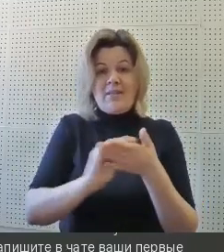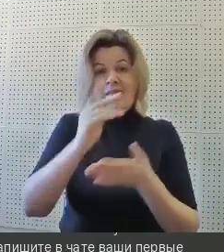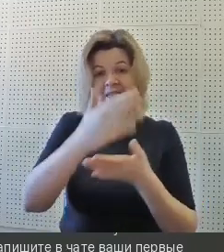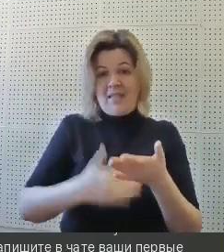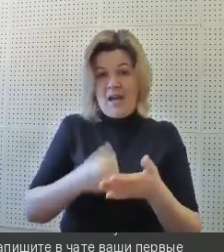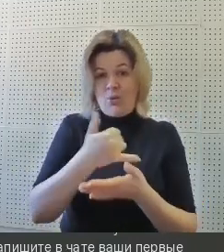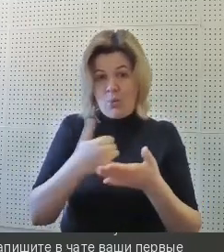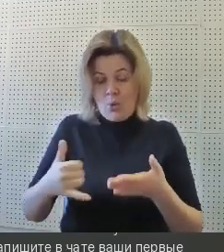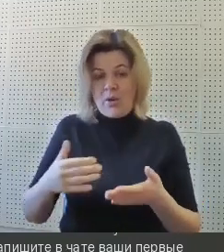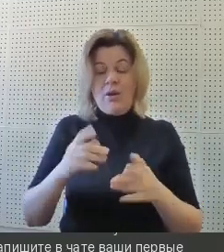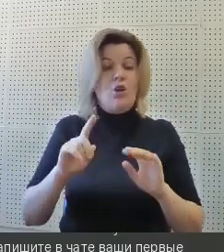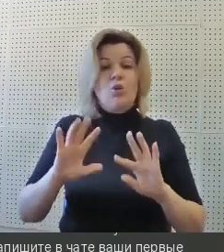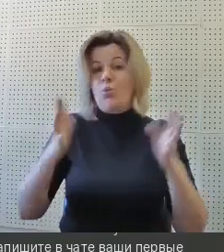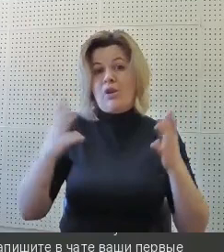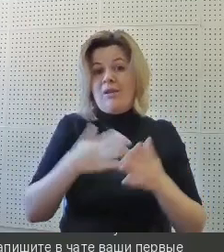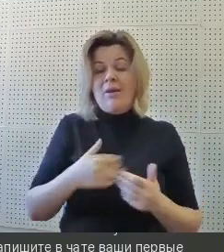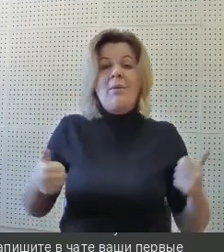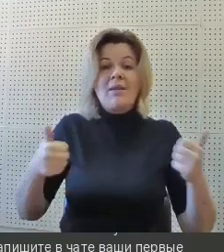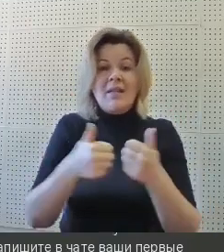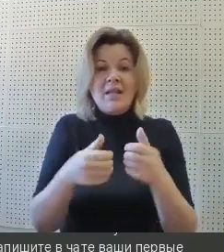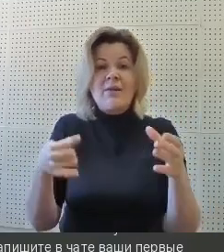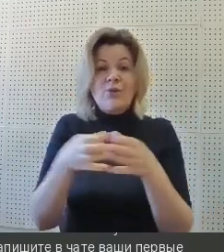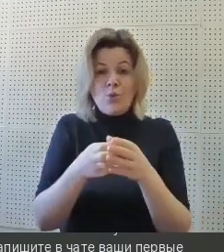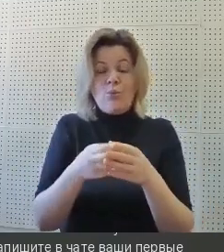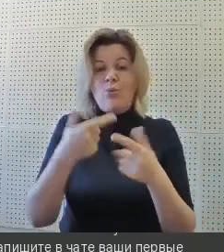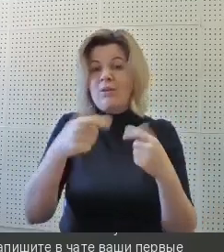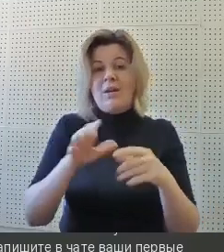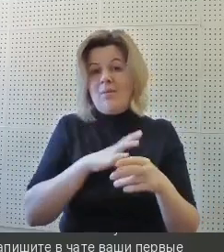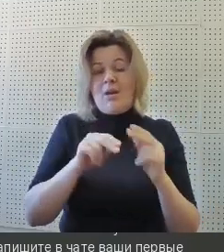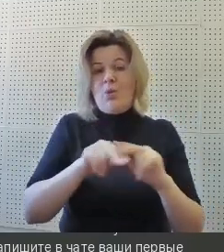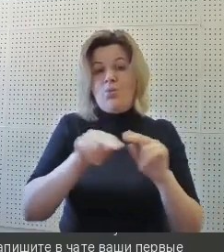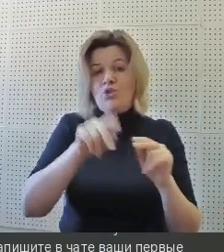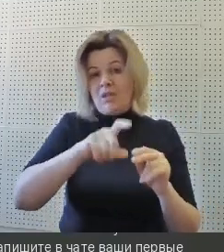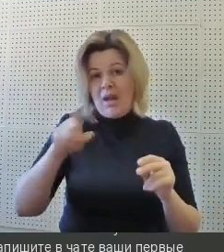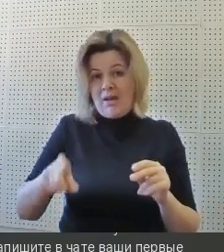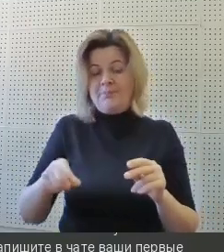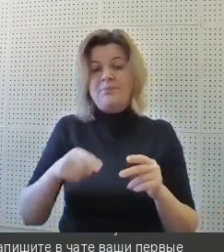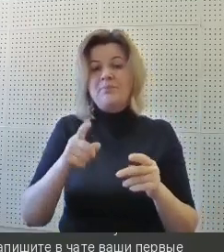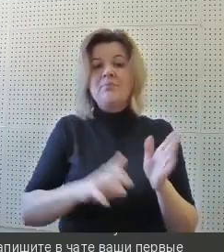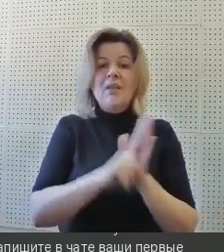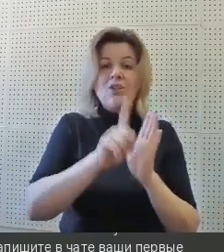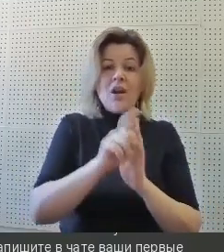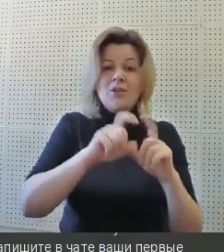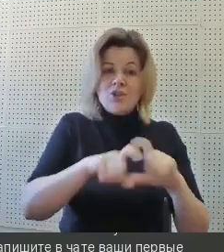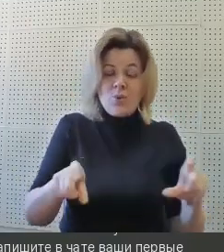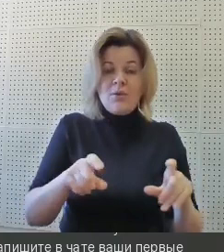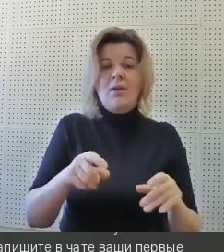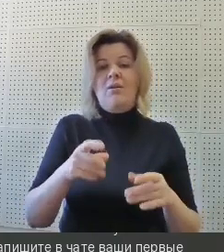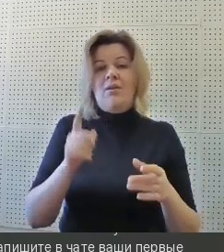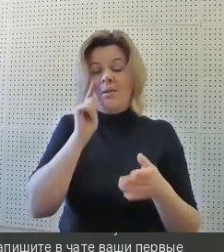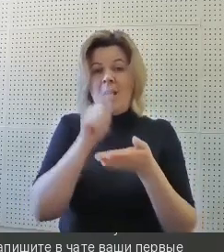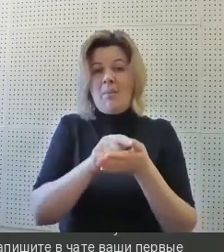мы объединились совершенно случайно в группы. У нас были учителя дошкольники, простите, у нас были учителя